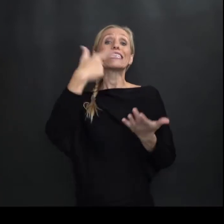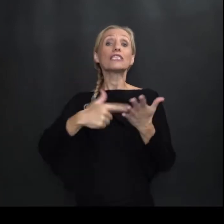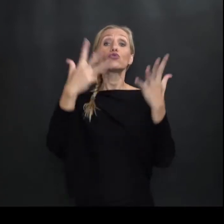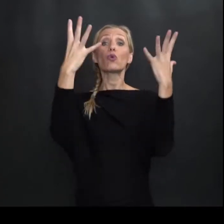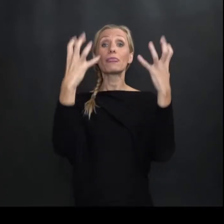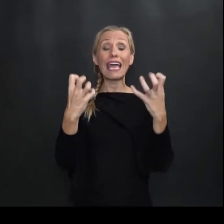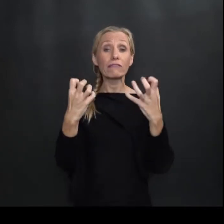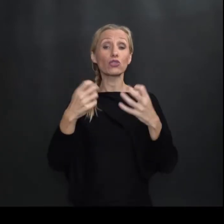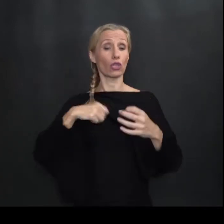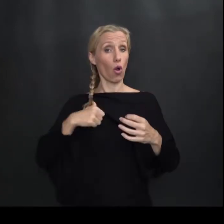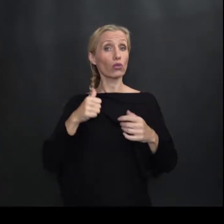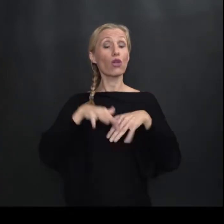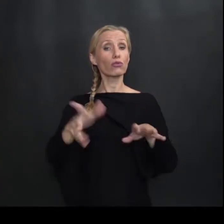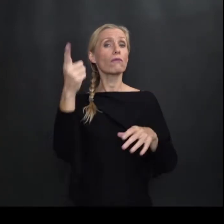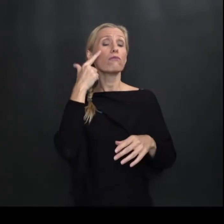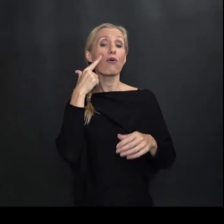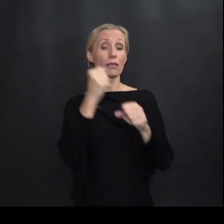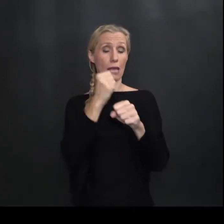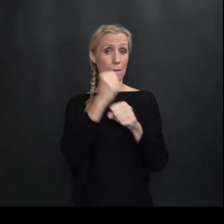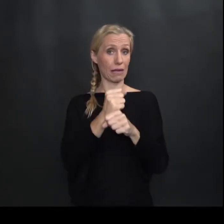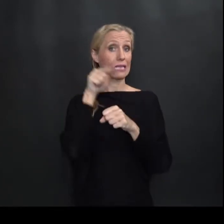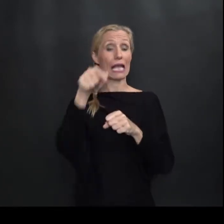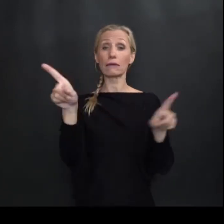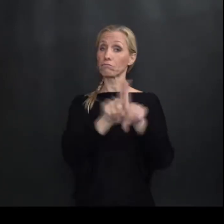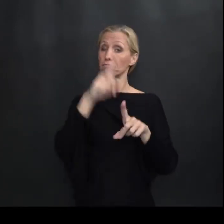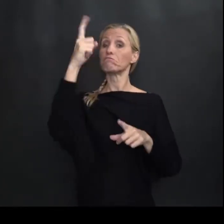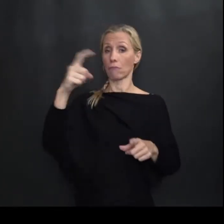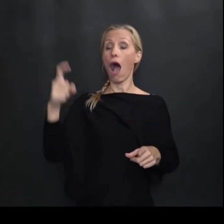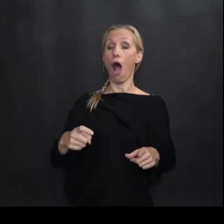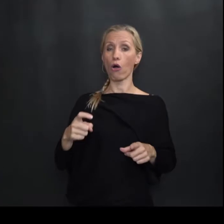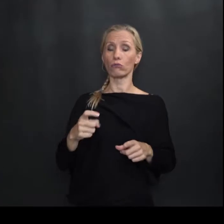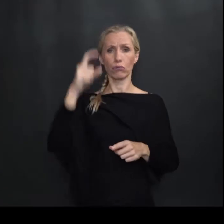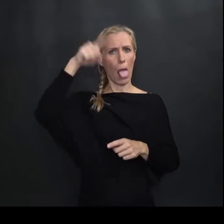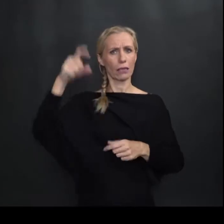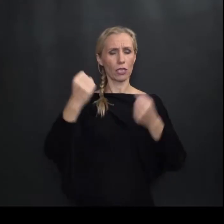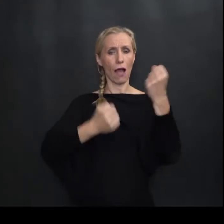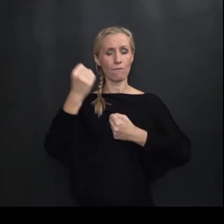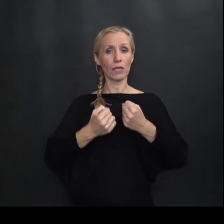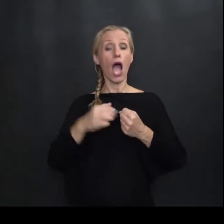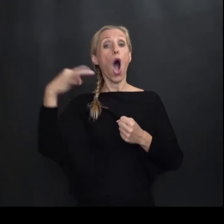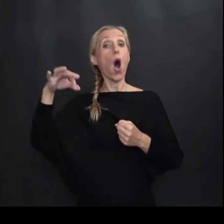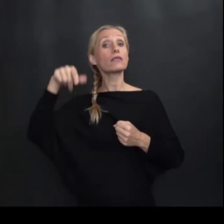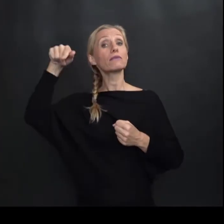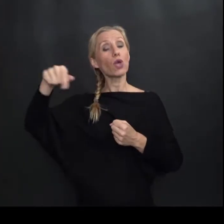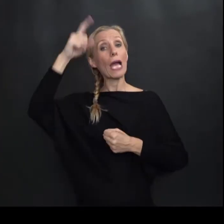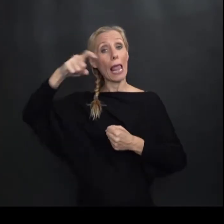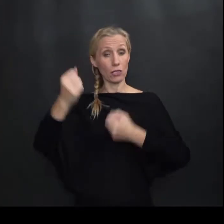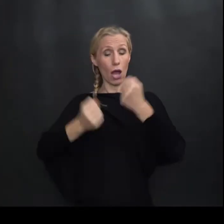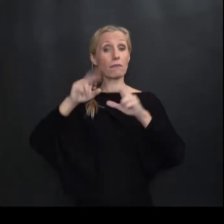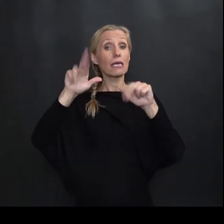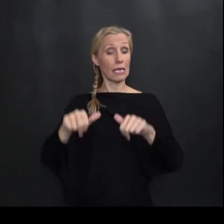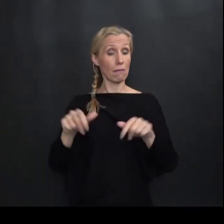1900. godine su ljudi pokušavali načiniti takav automobil Znači osim električkog automobila